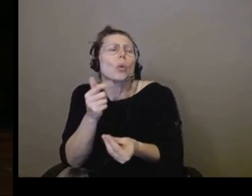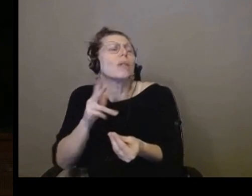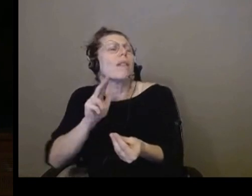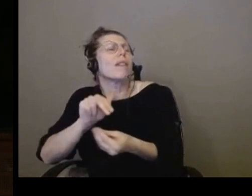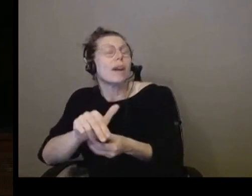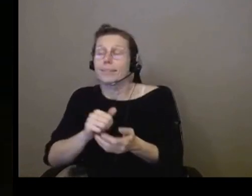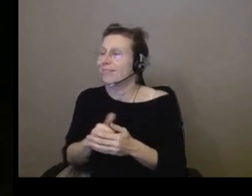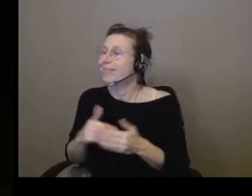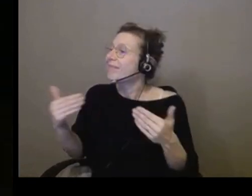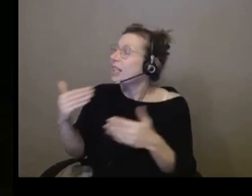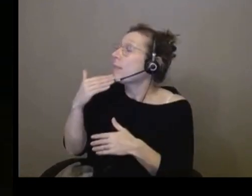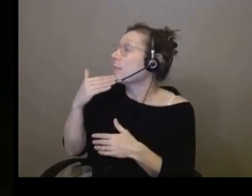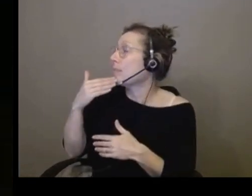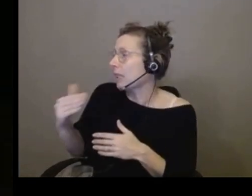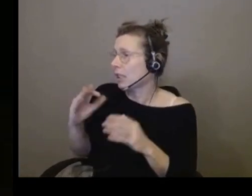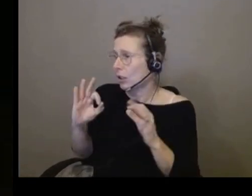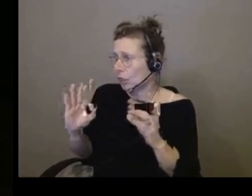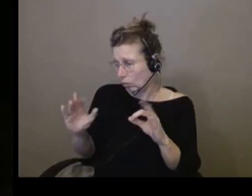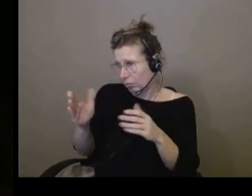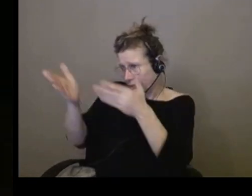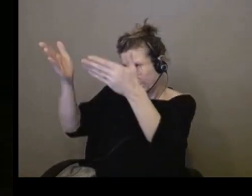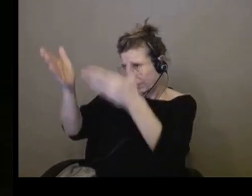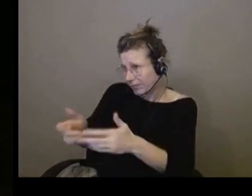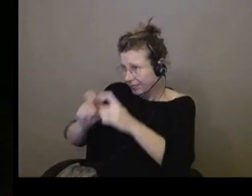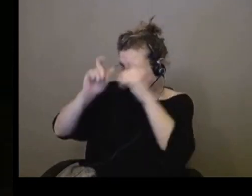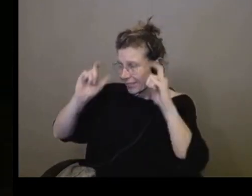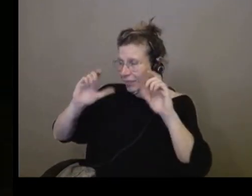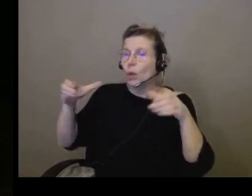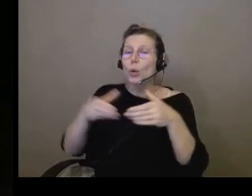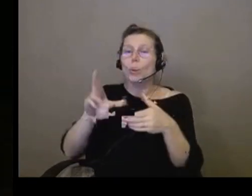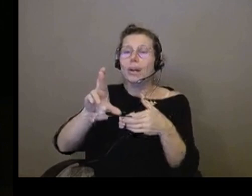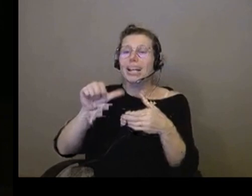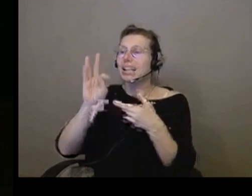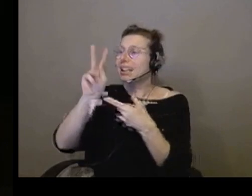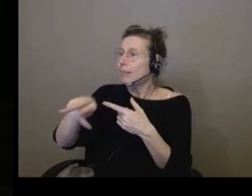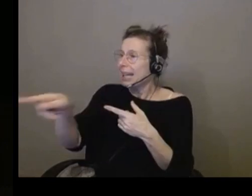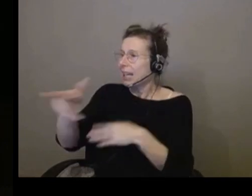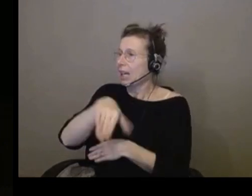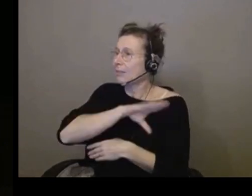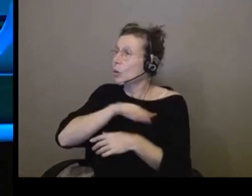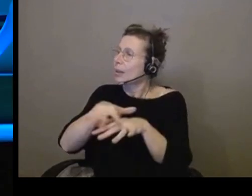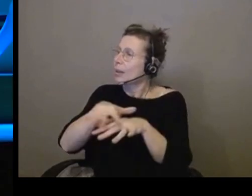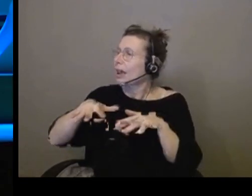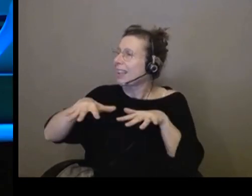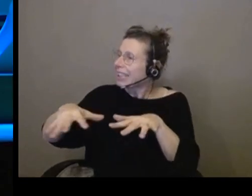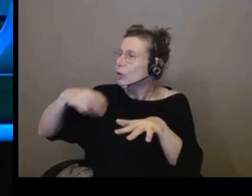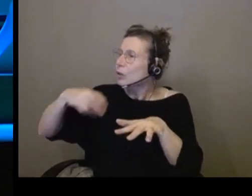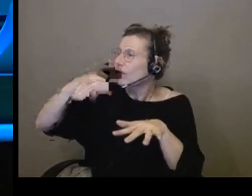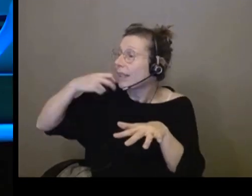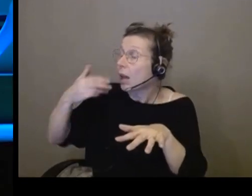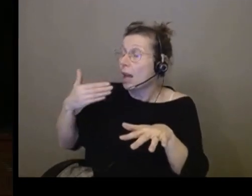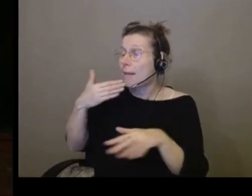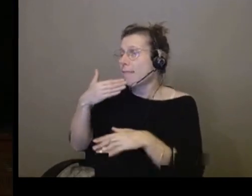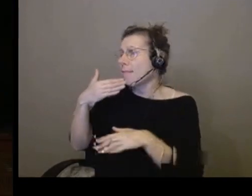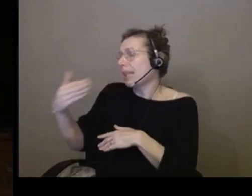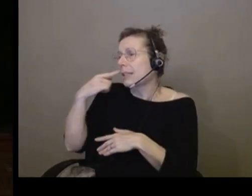remercie. Je le rappelle, vous représentez le groupe RATP. Vous êtes en charge du réseau ferroviaire. Merci pour ces éclaircissements, ces réponses